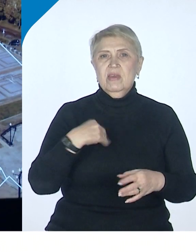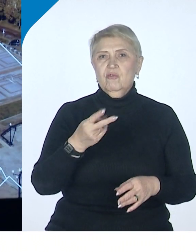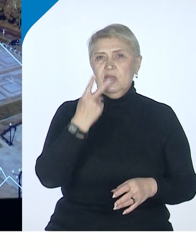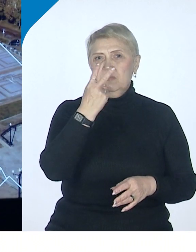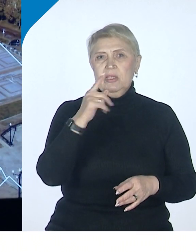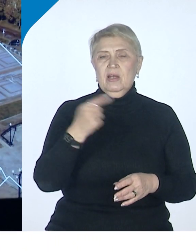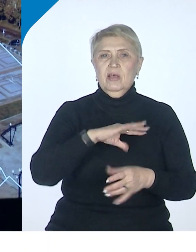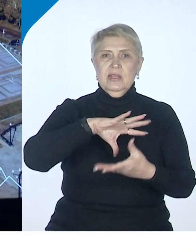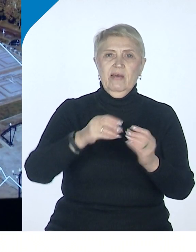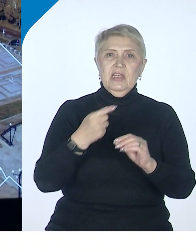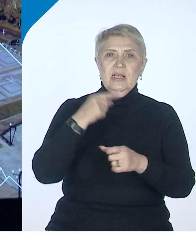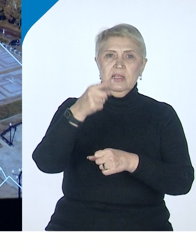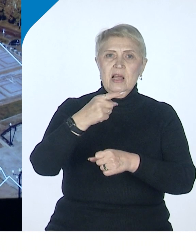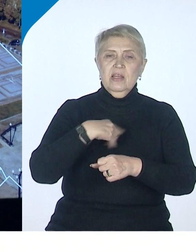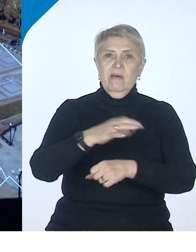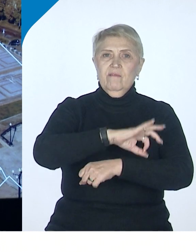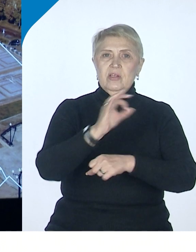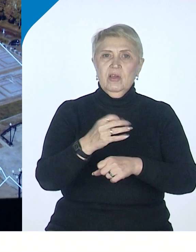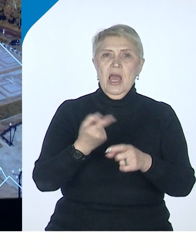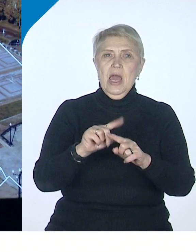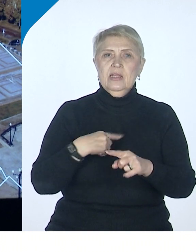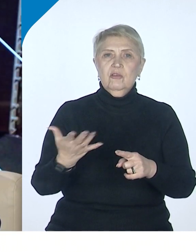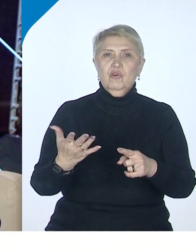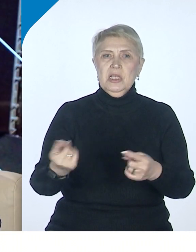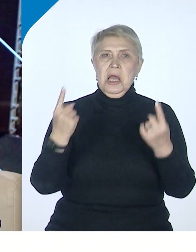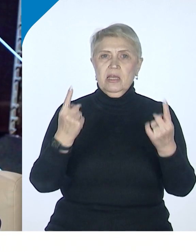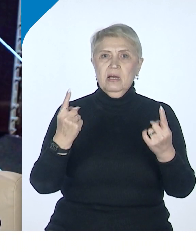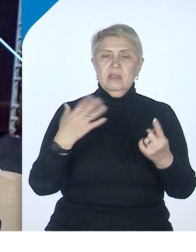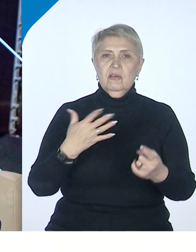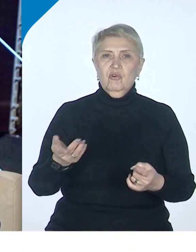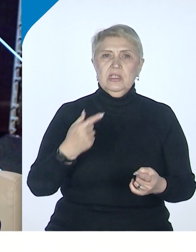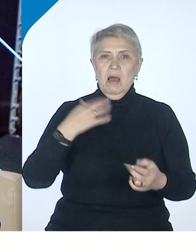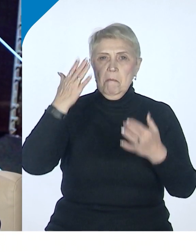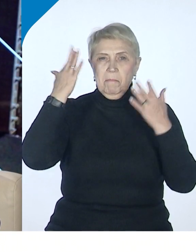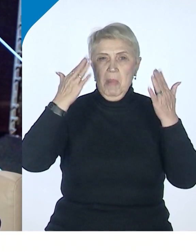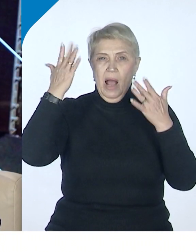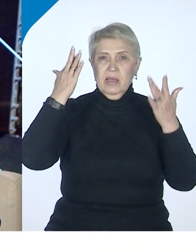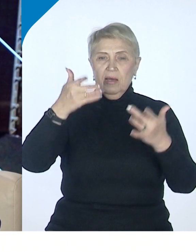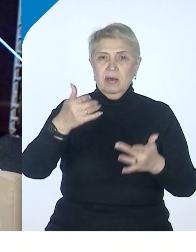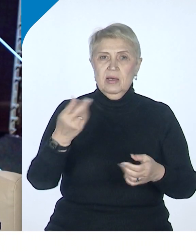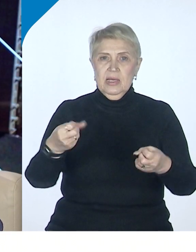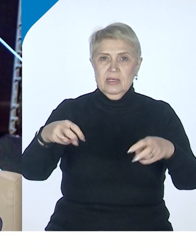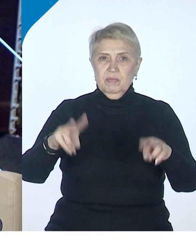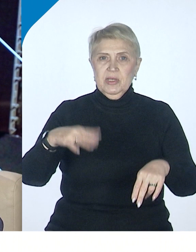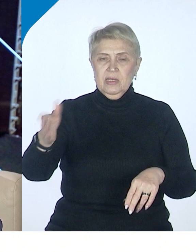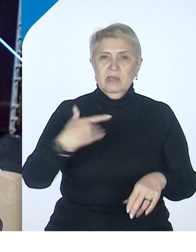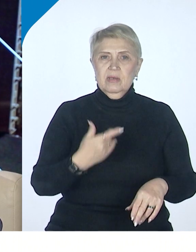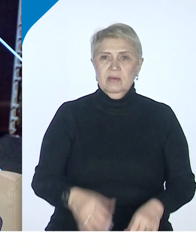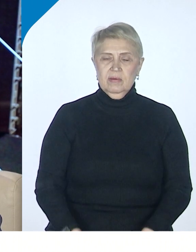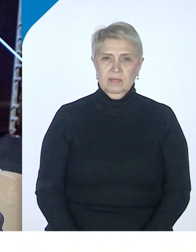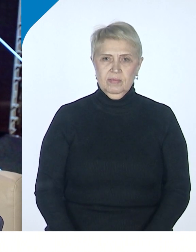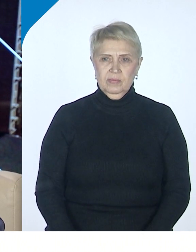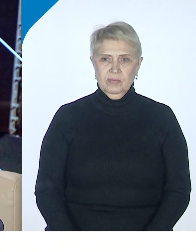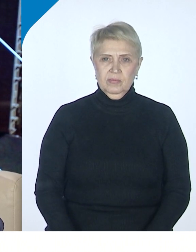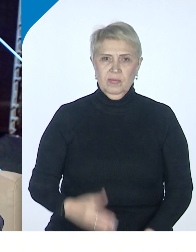это вот эта гигантомания обычная, вот эта специальная аэропортоемкость,